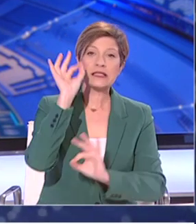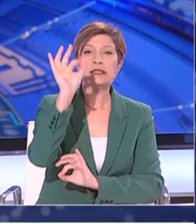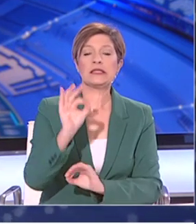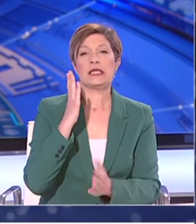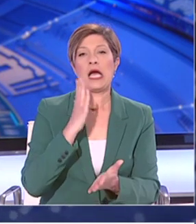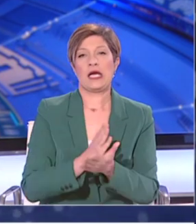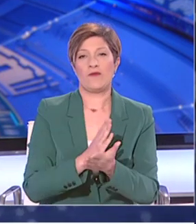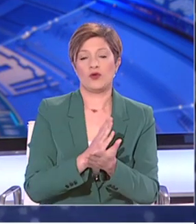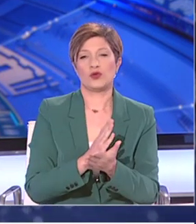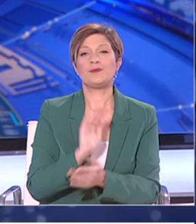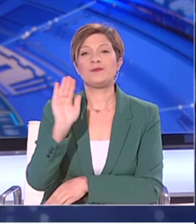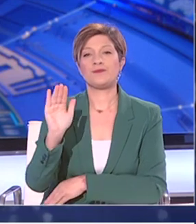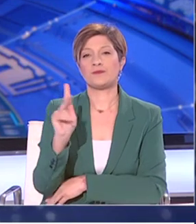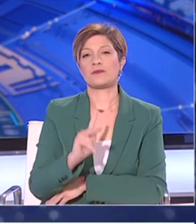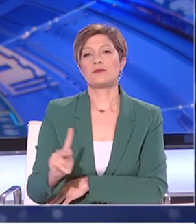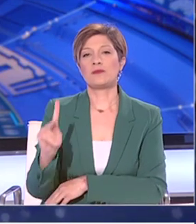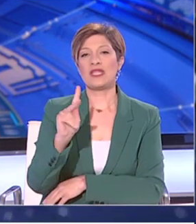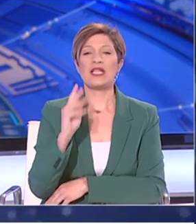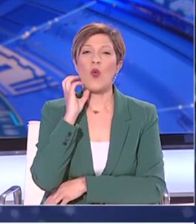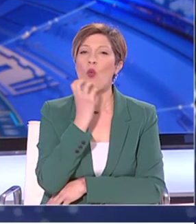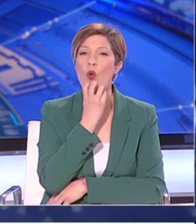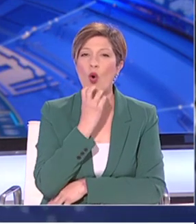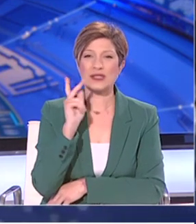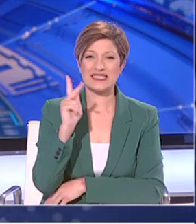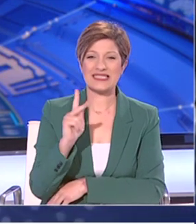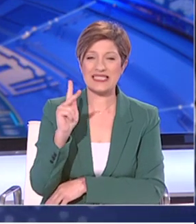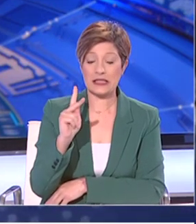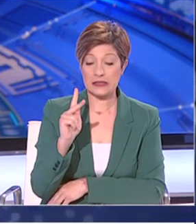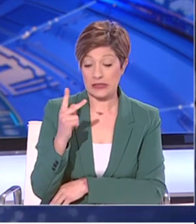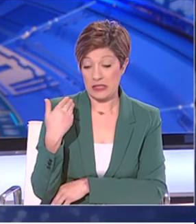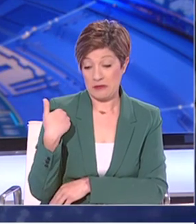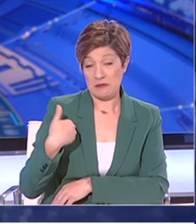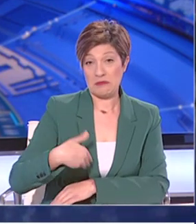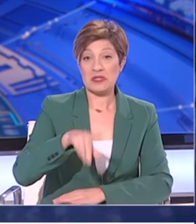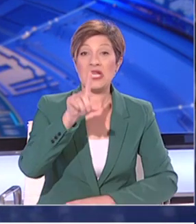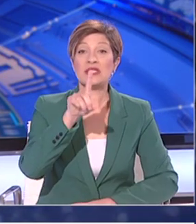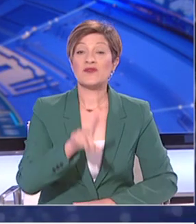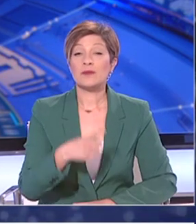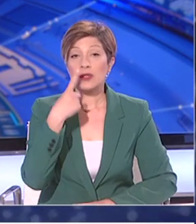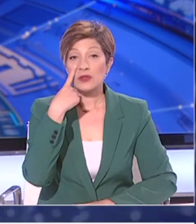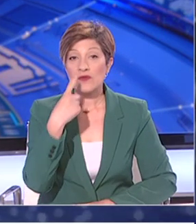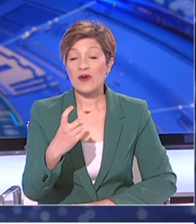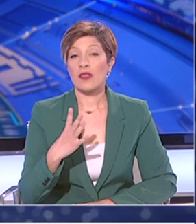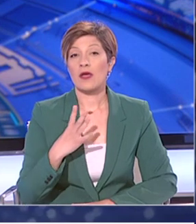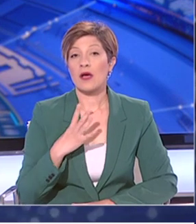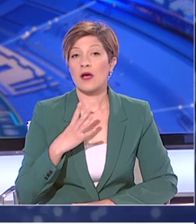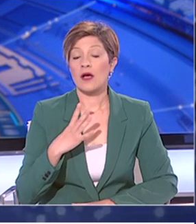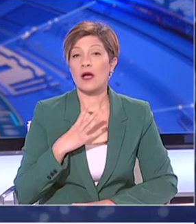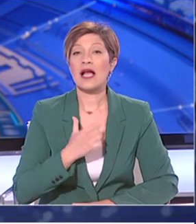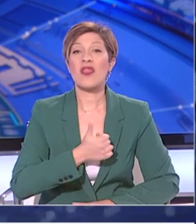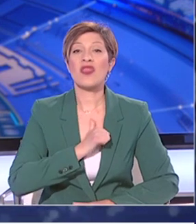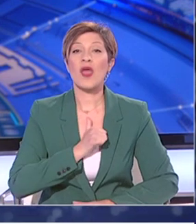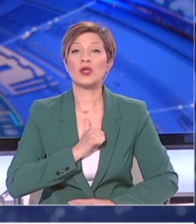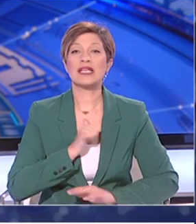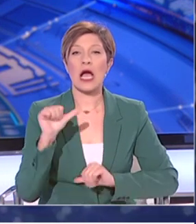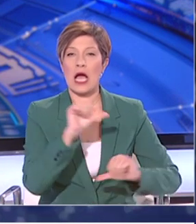Κύριε Κοστρίκη, έχει γίνει γνωστό ότι τις τελευταίες μέρες έχουμε εντοπίσει κρούσματα από ιδιωτικά